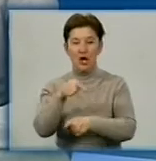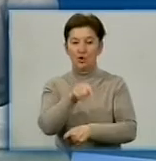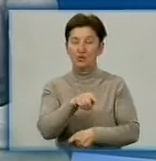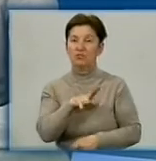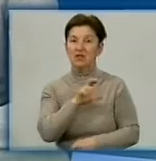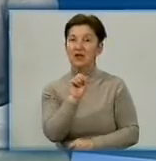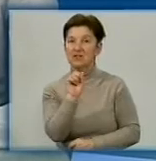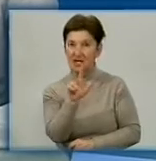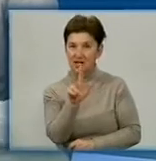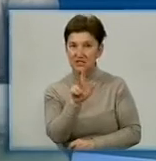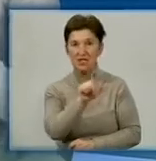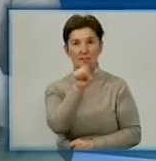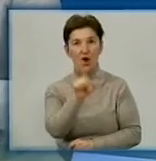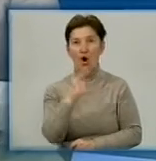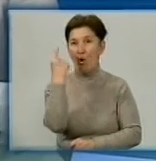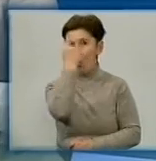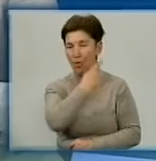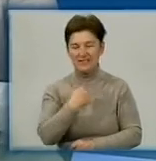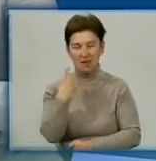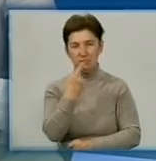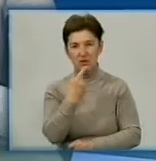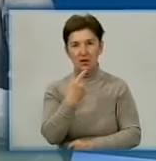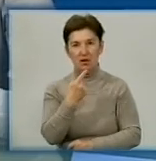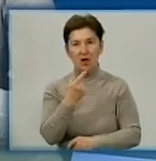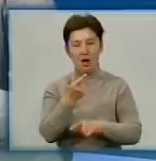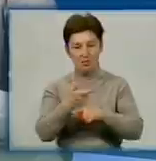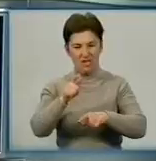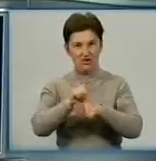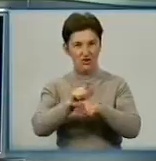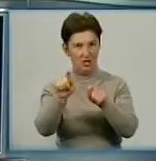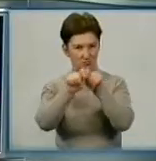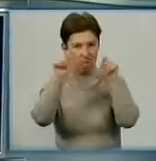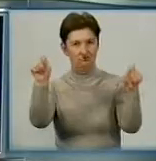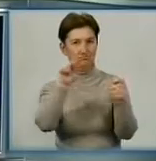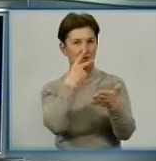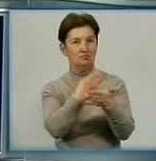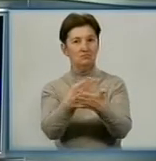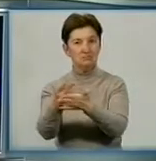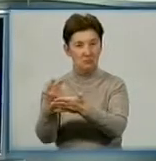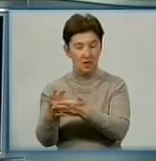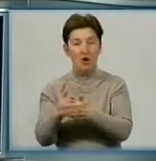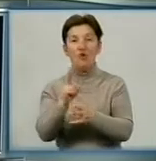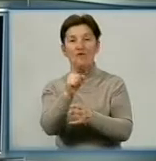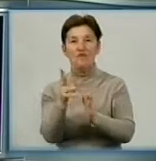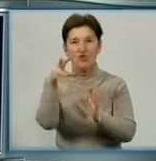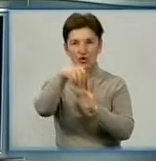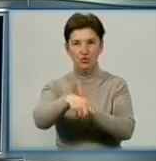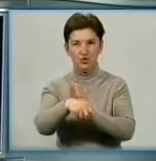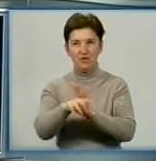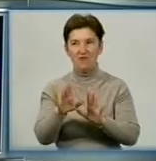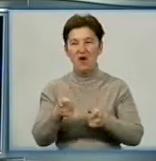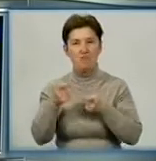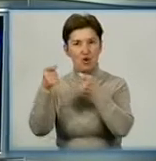осіб офіційній делегації, більша презентація, значить більше людей, і кого ви включите в склад? Тобто ця